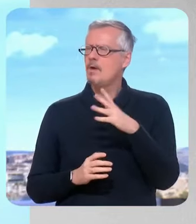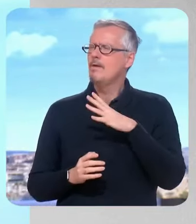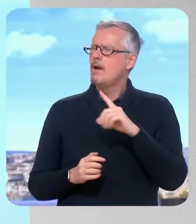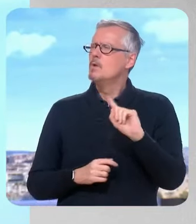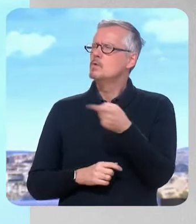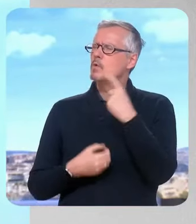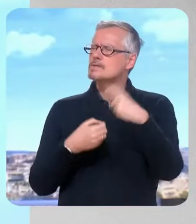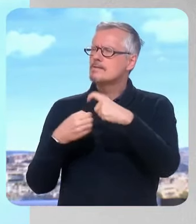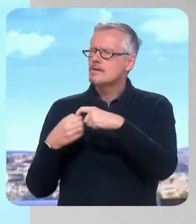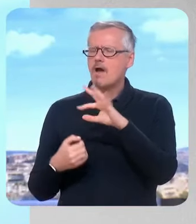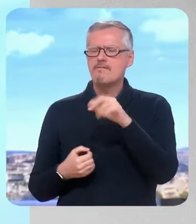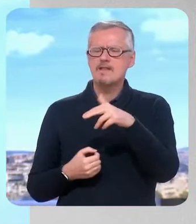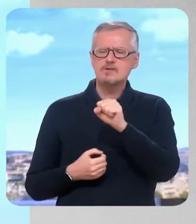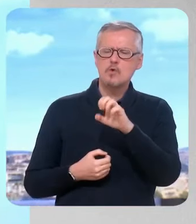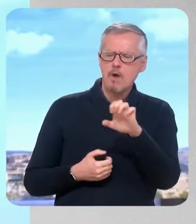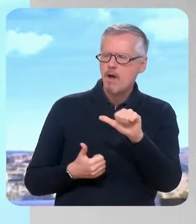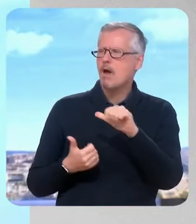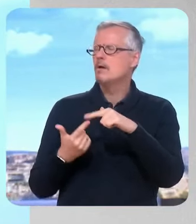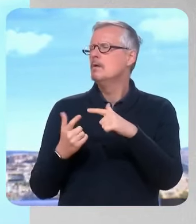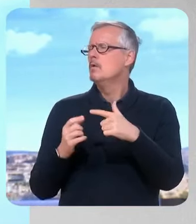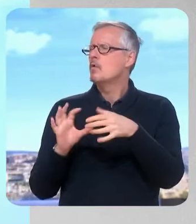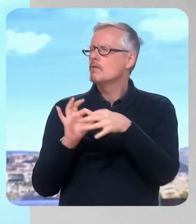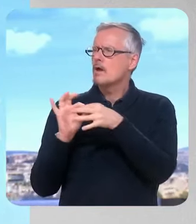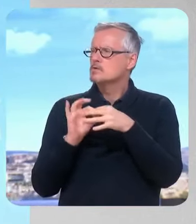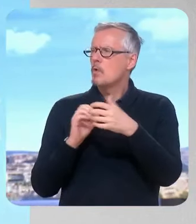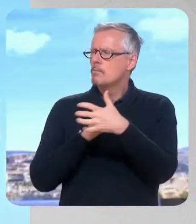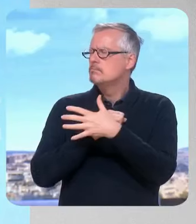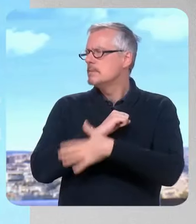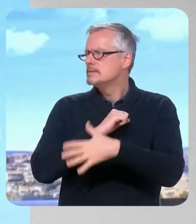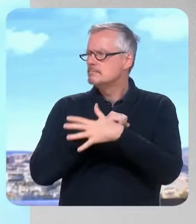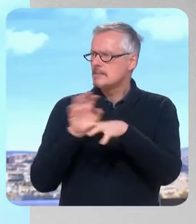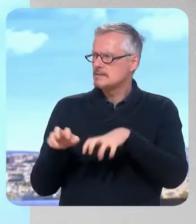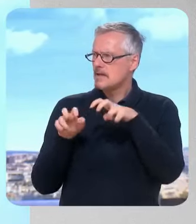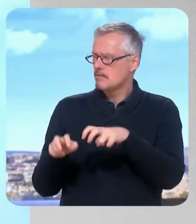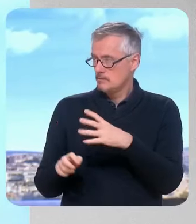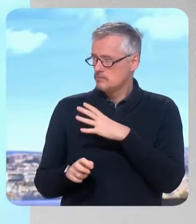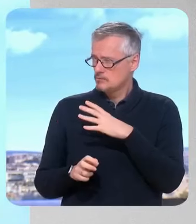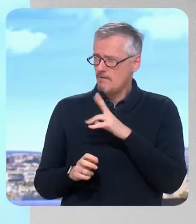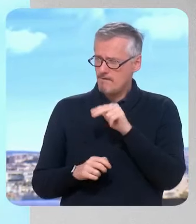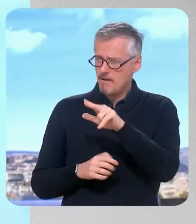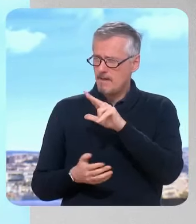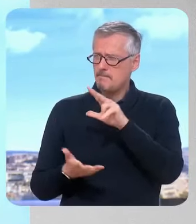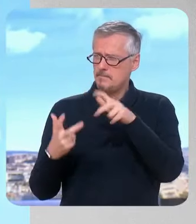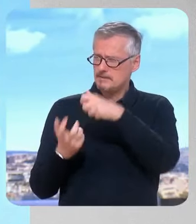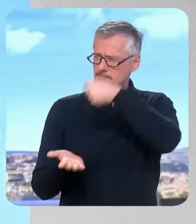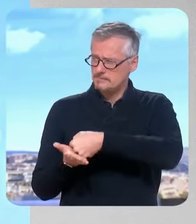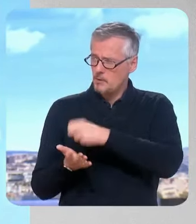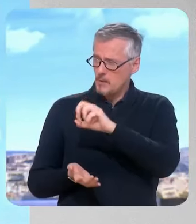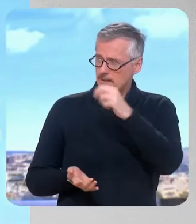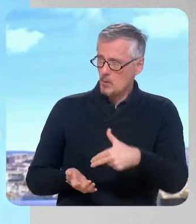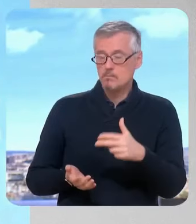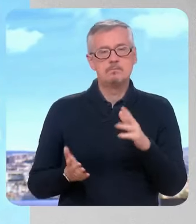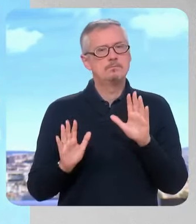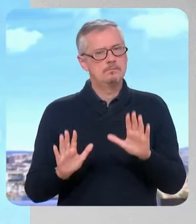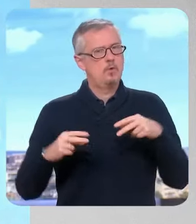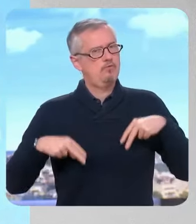Confédération paysanne appelle le chef de l'État à tenir ses engagements. Marc Faino, est-ce qu'il aura, oui ou non, la création de prix plancher? Mais la volonté du gouvernement